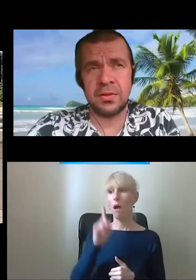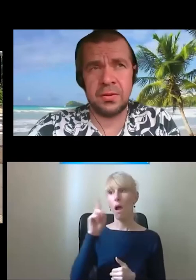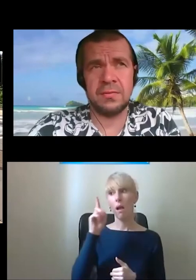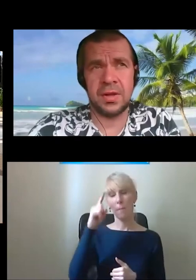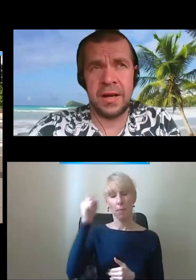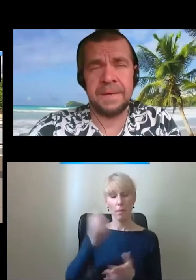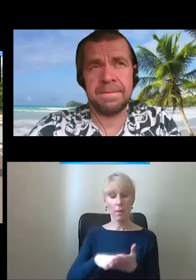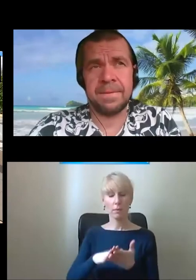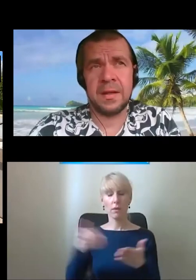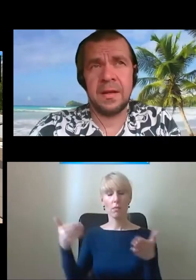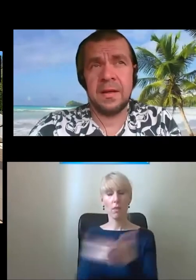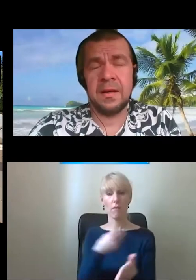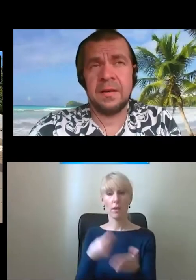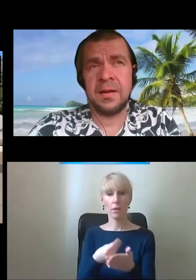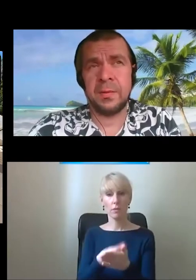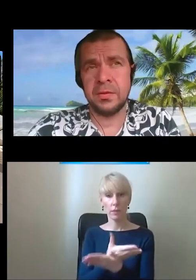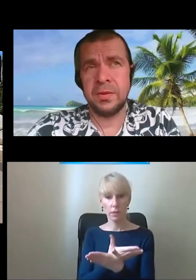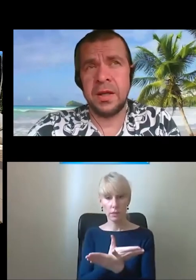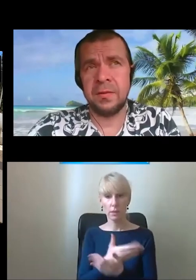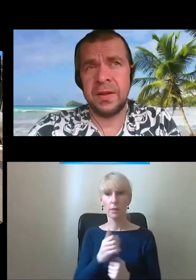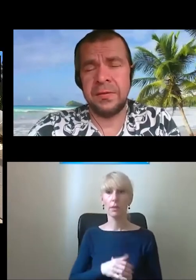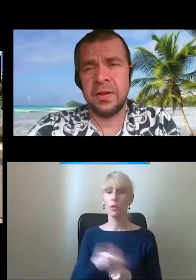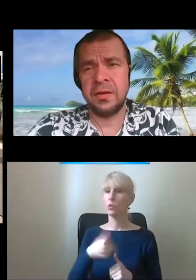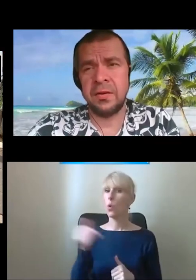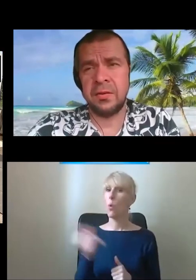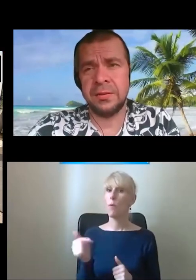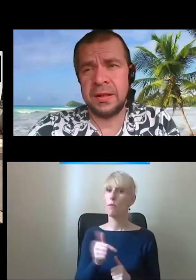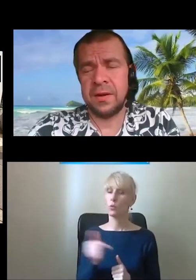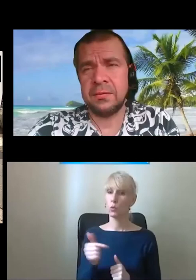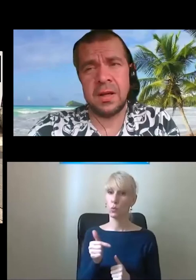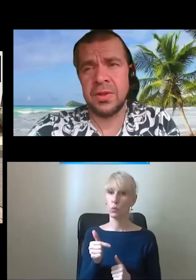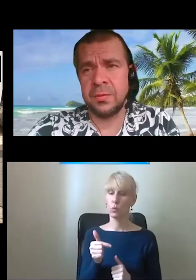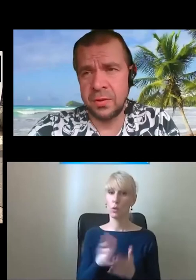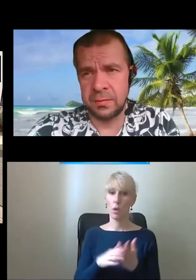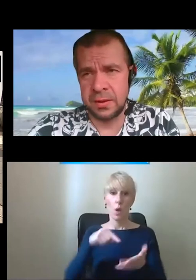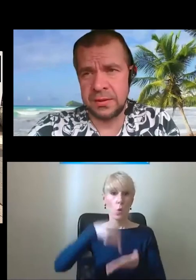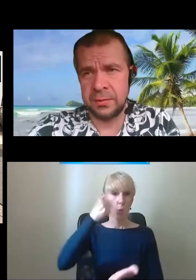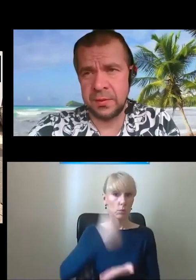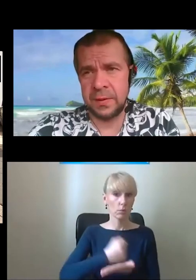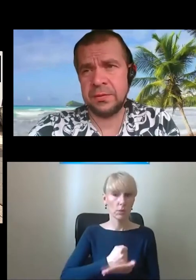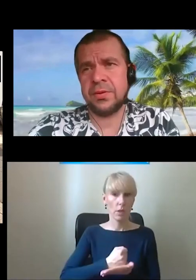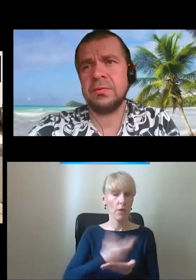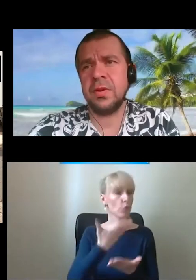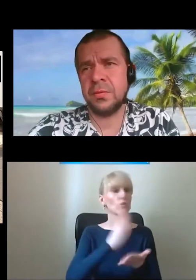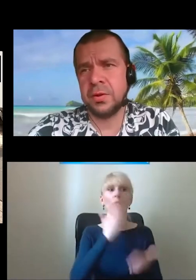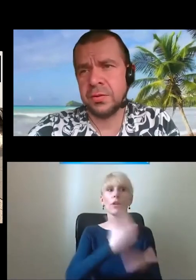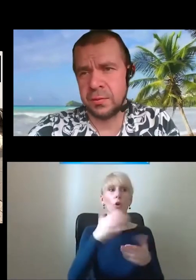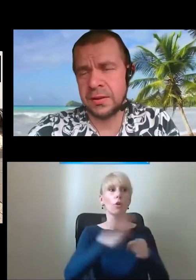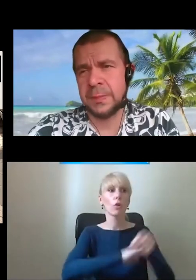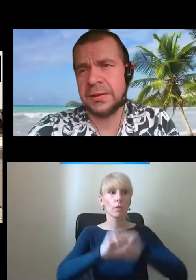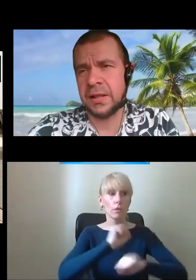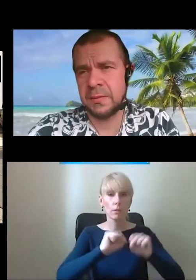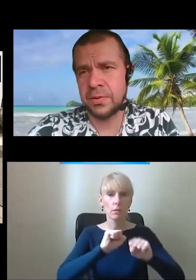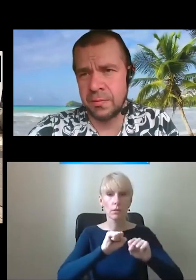pamiętać o tym, że obowiązuje w tej chwili ustawa, która już nie mówi o osobach z niepełnosprawnością, tylko mówi o